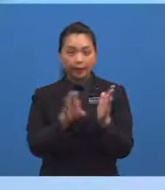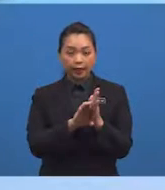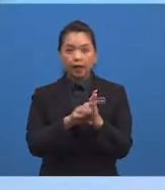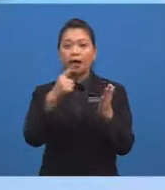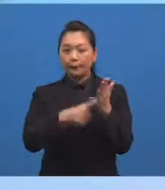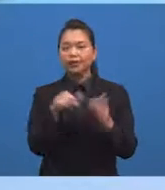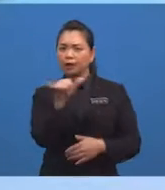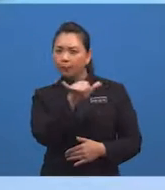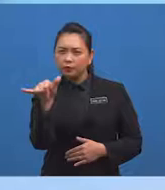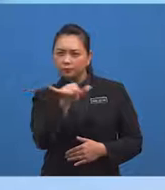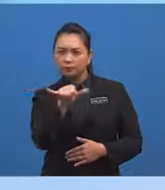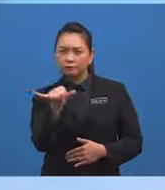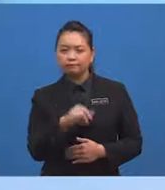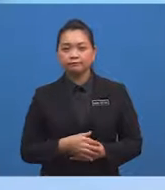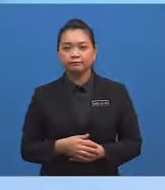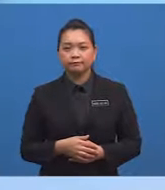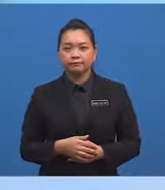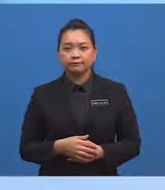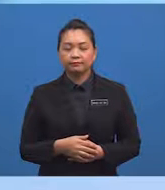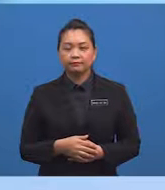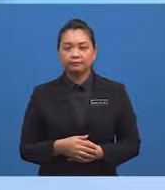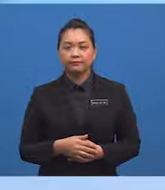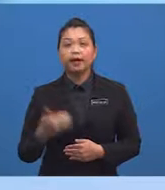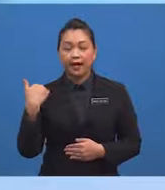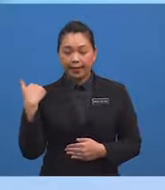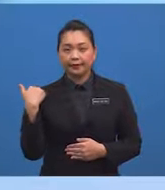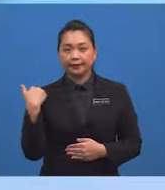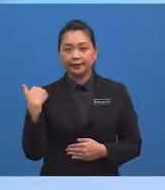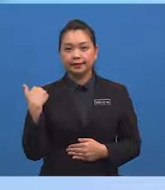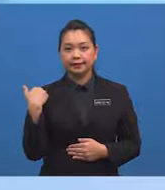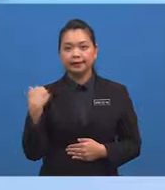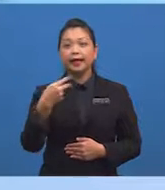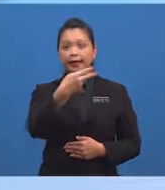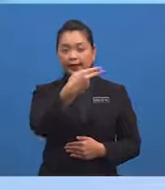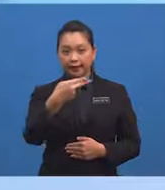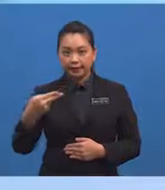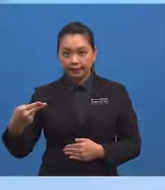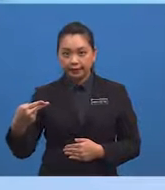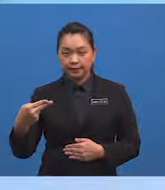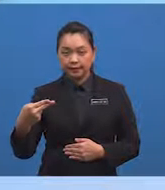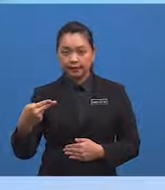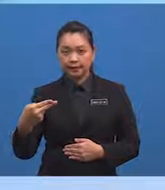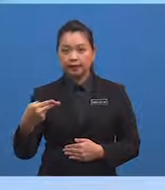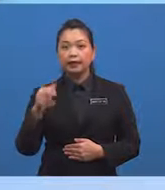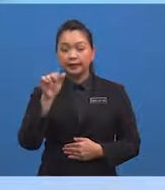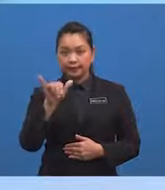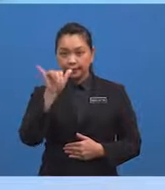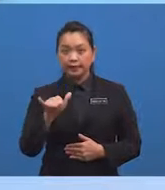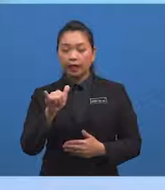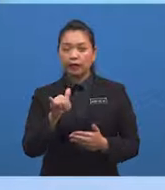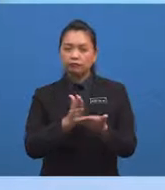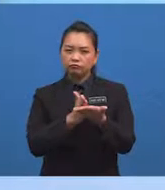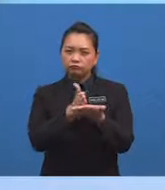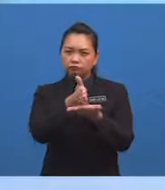ketiga-tiga gambar ini ialah Terdapat garis lurus lain yang merentas garis